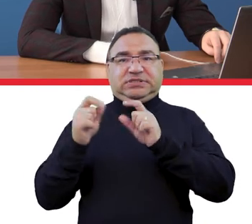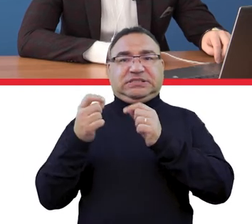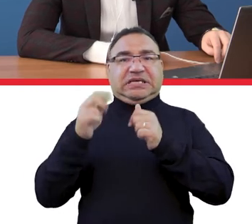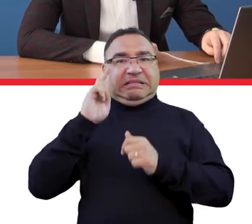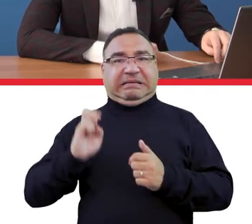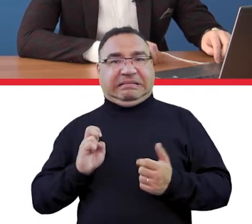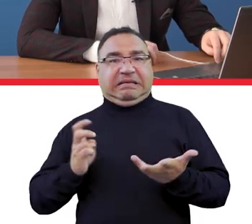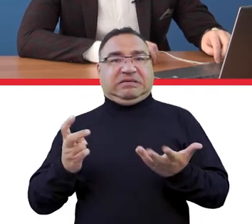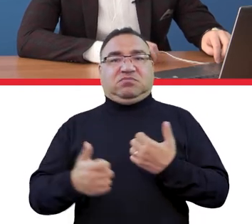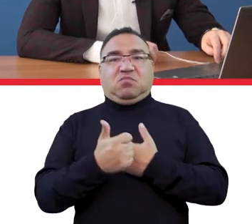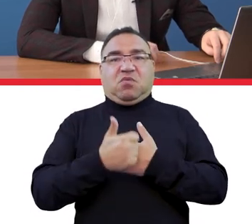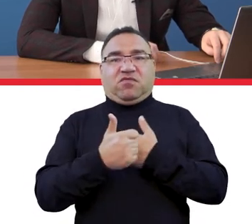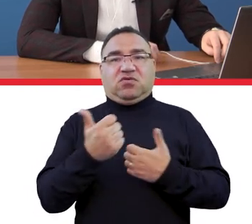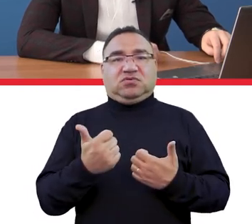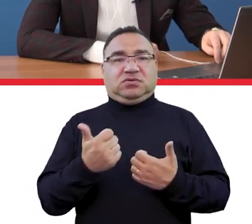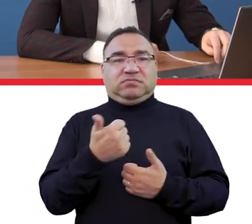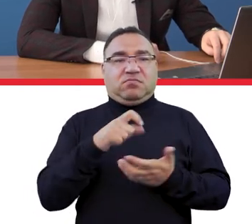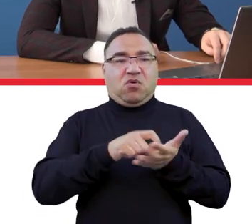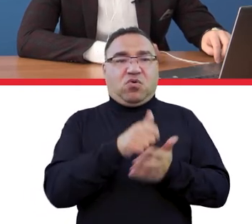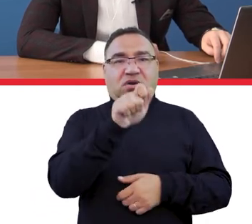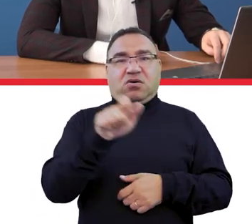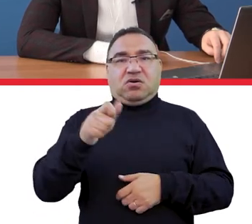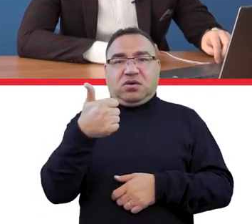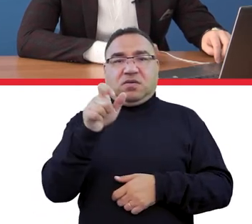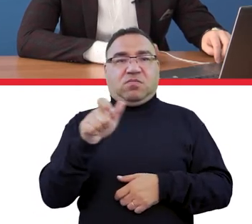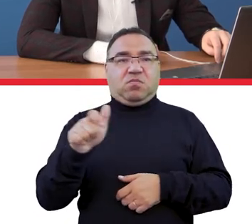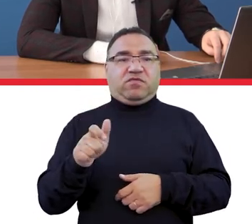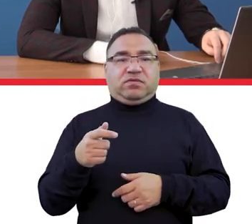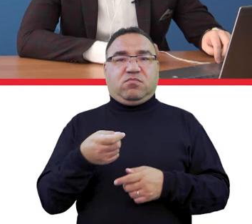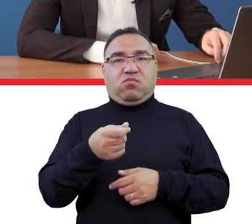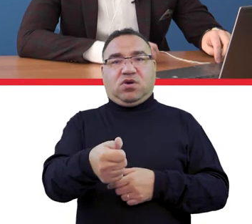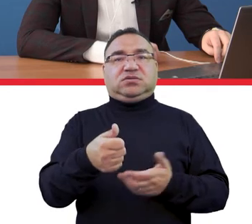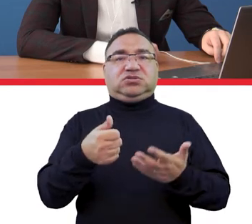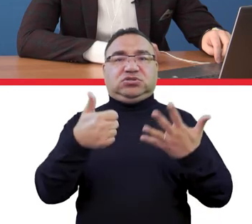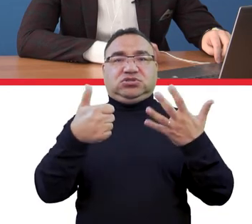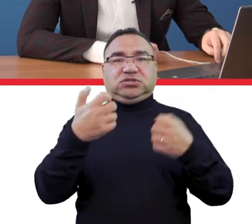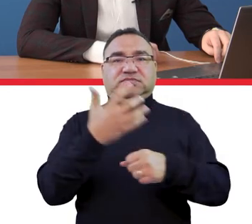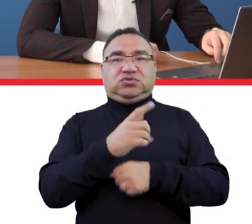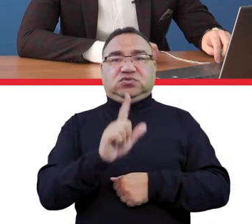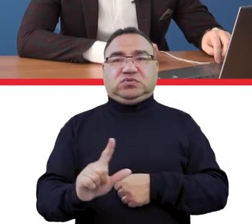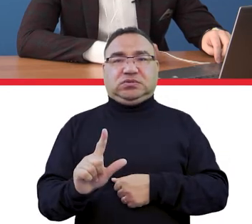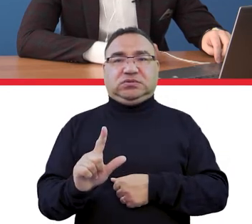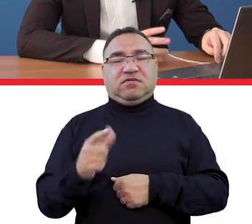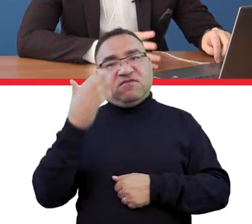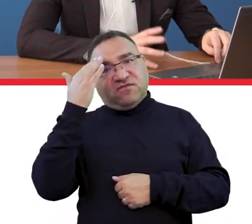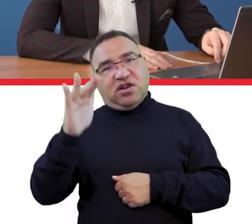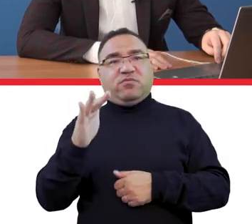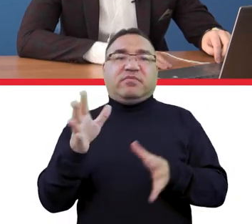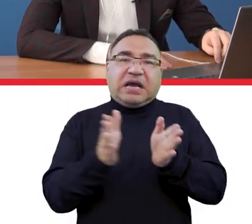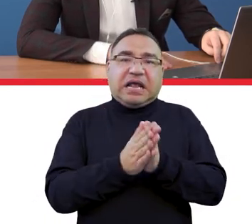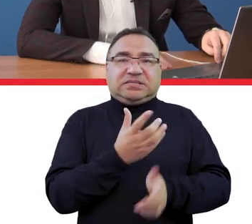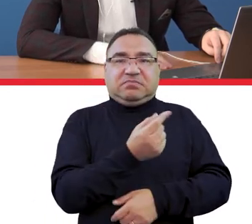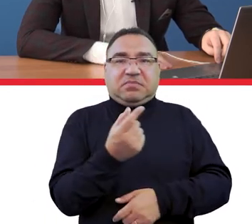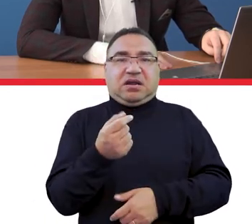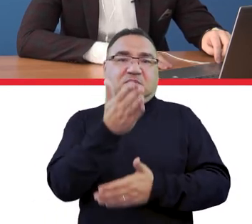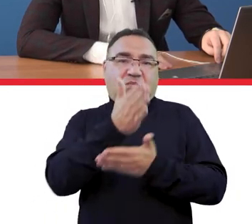względu na wyłącznie pokoje jednoosobowe. Teraz powinnam płacić za miesiąc 650 zł. Wolałabym mieszkać z kimś